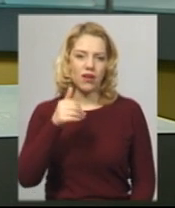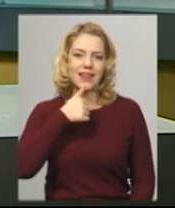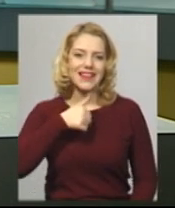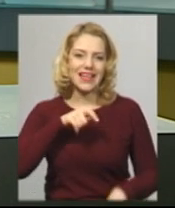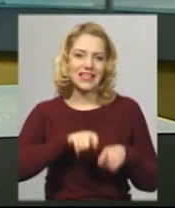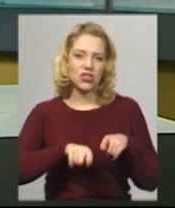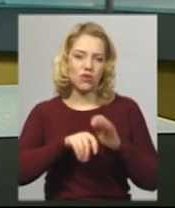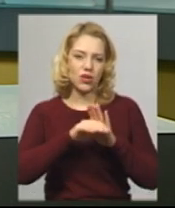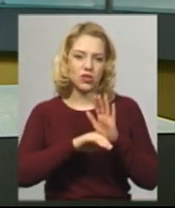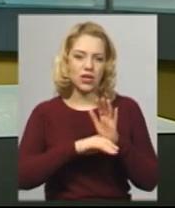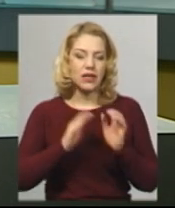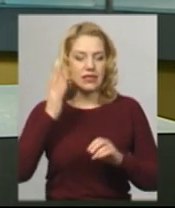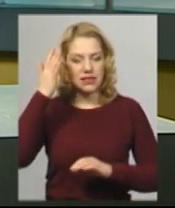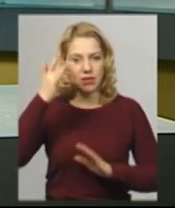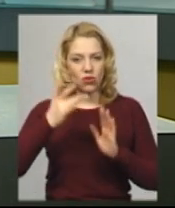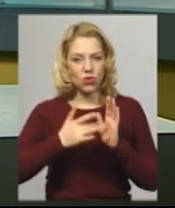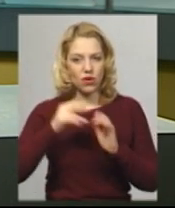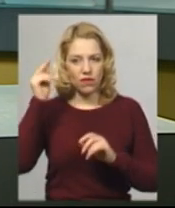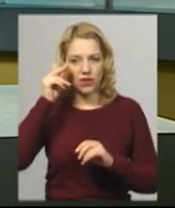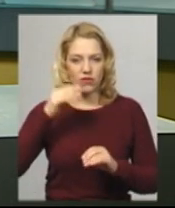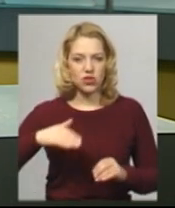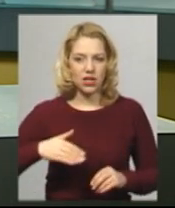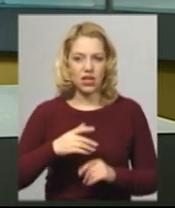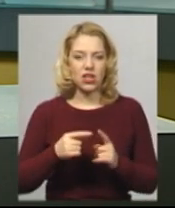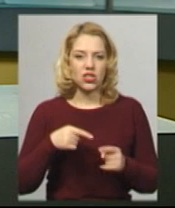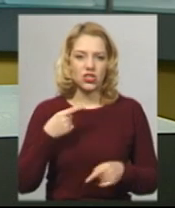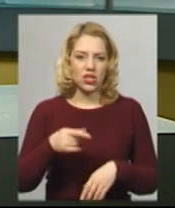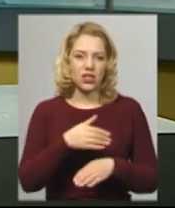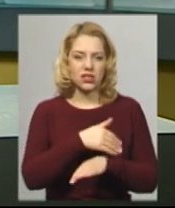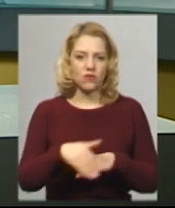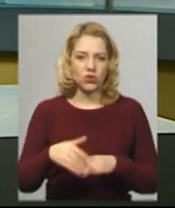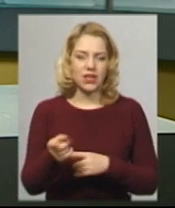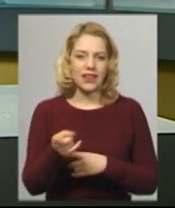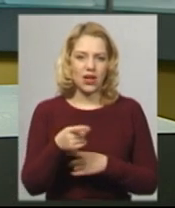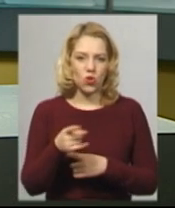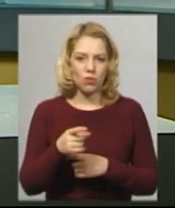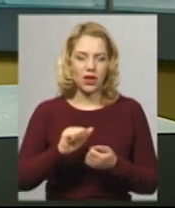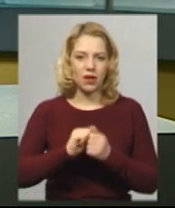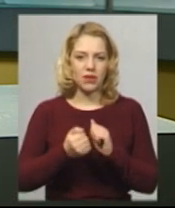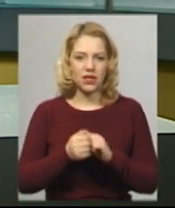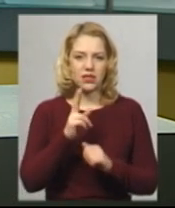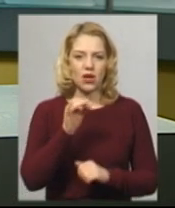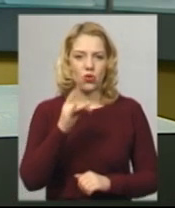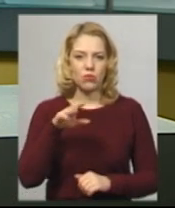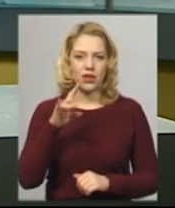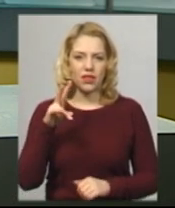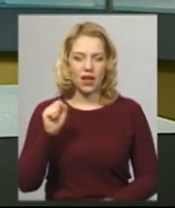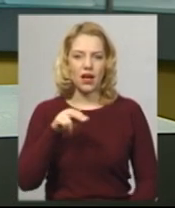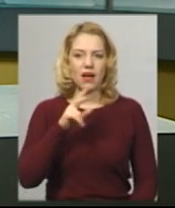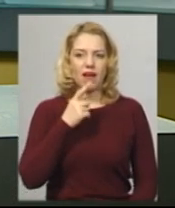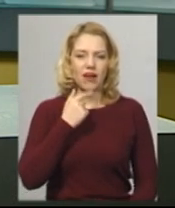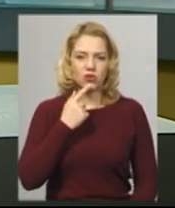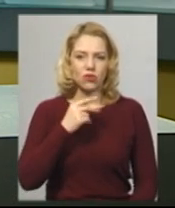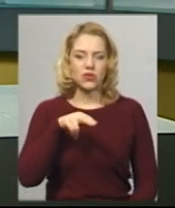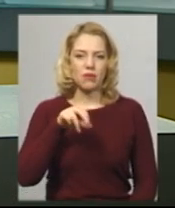з метою вивчення потоку пасажирів. Рухатиметься він через вулиці Тернопільську, Кам'янецьку, Купріна, Красовського, Пілотську,